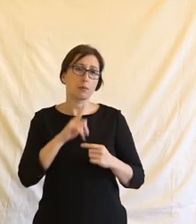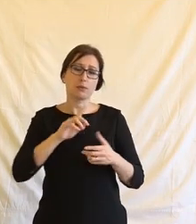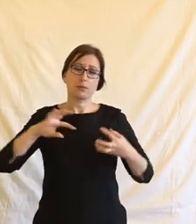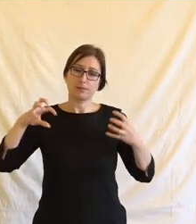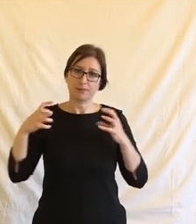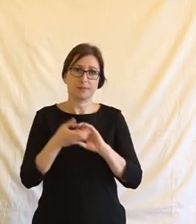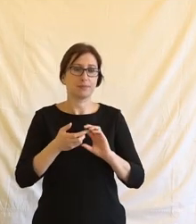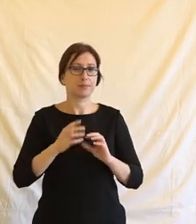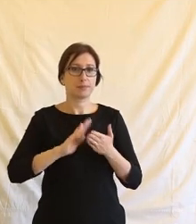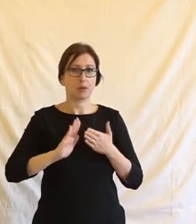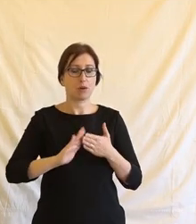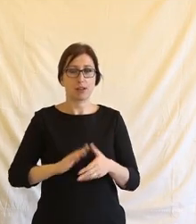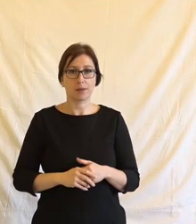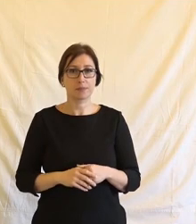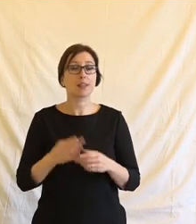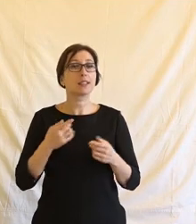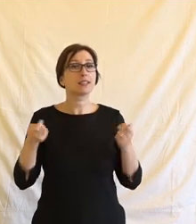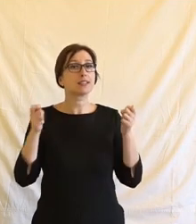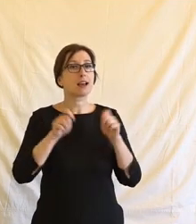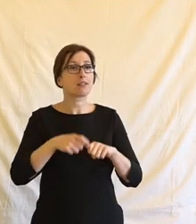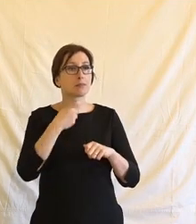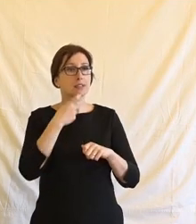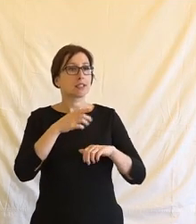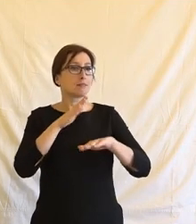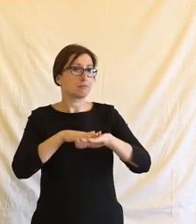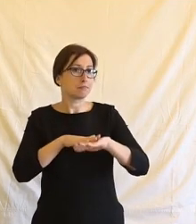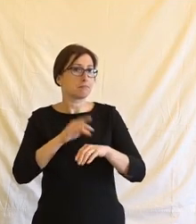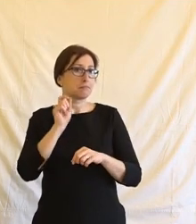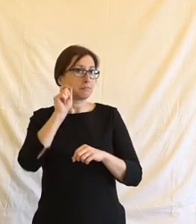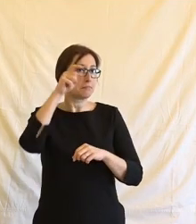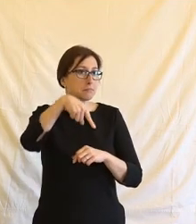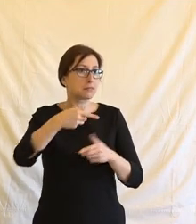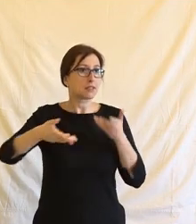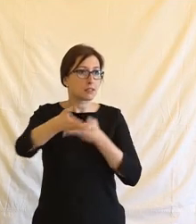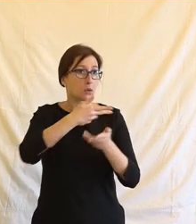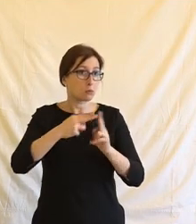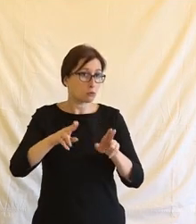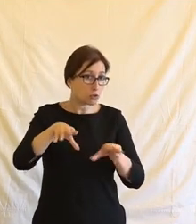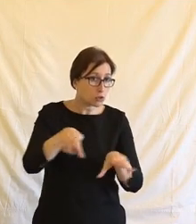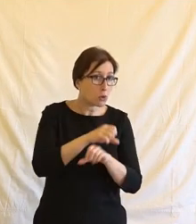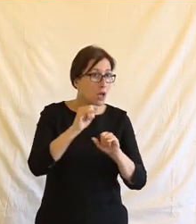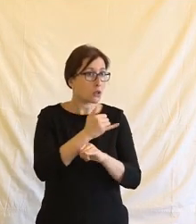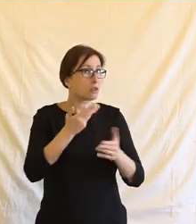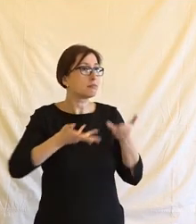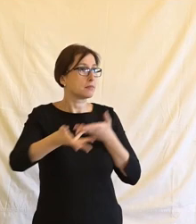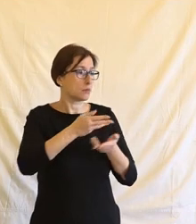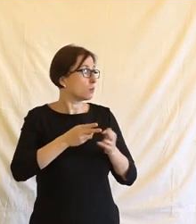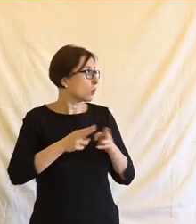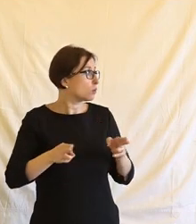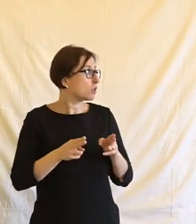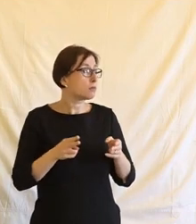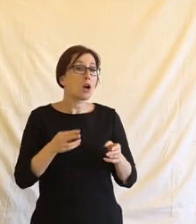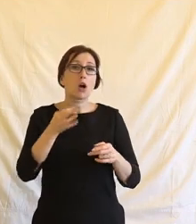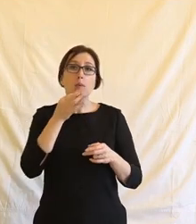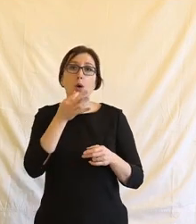stručně. Závěrem bych řekla takovou myšlenku opravdu do diskuze, se kterou rozhodně nemusíte souhlasit a pojďme o ní diskutovat, že